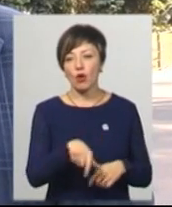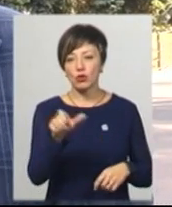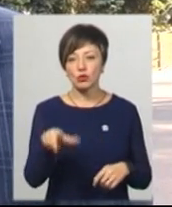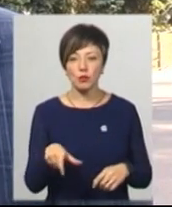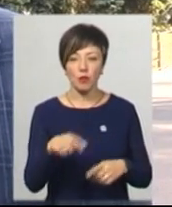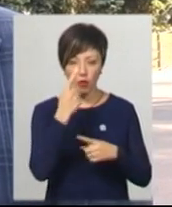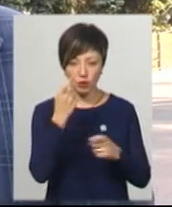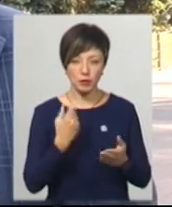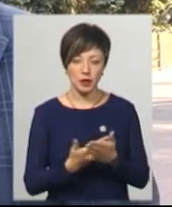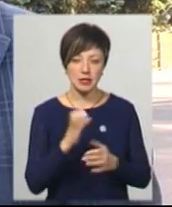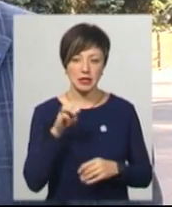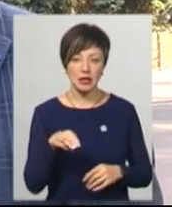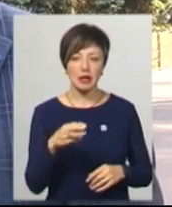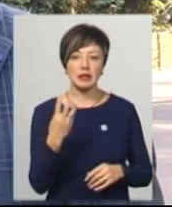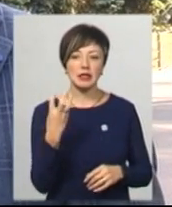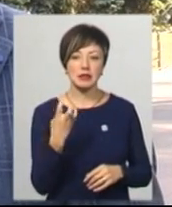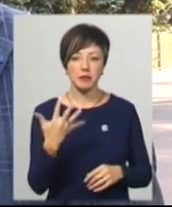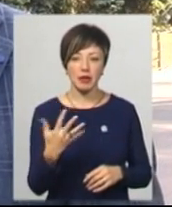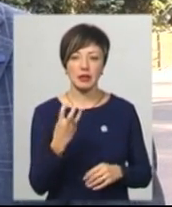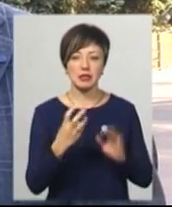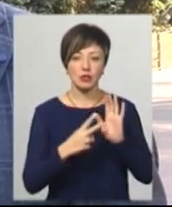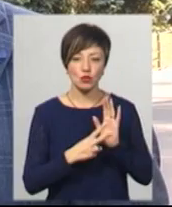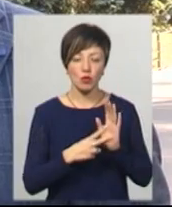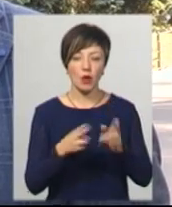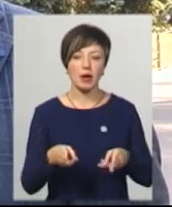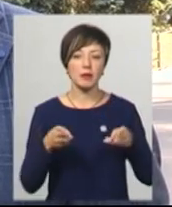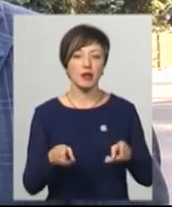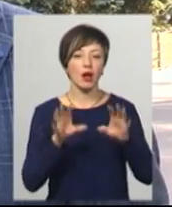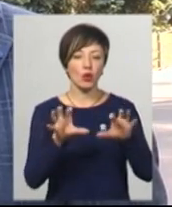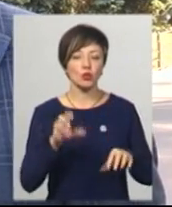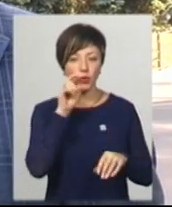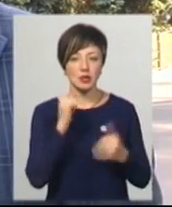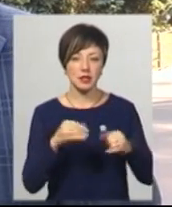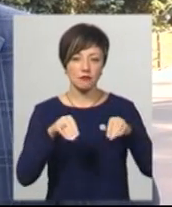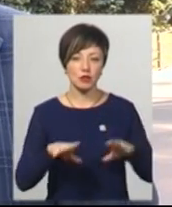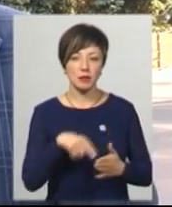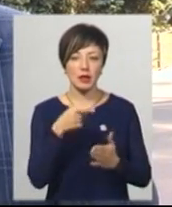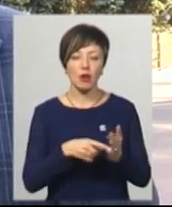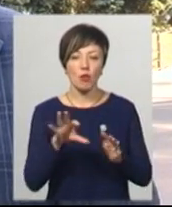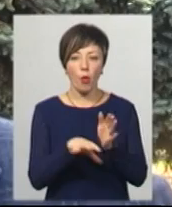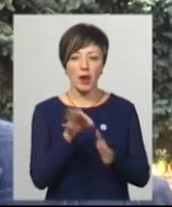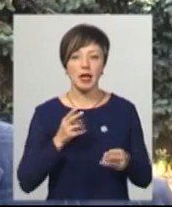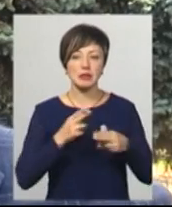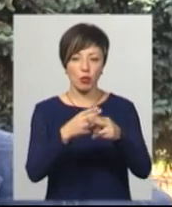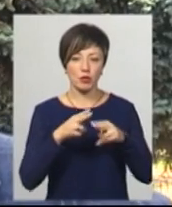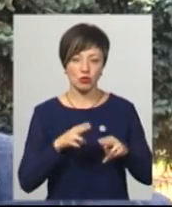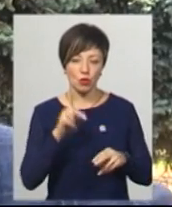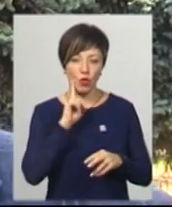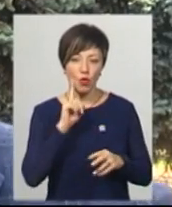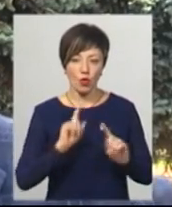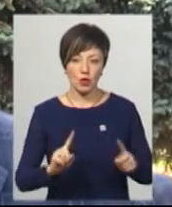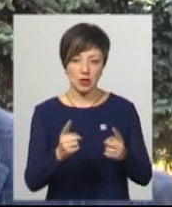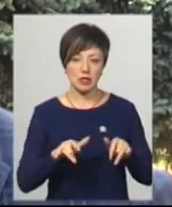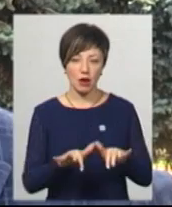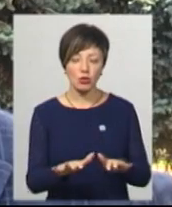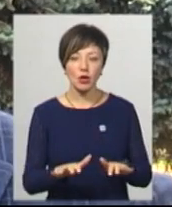підозру за статтями 305-307 КПК України. Зараз вирішується питання про обрання запобіжного захисту. У разі доведення їхньої вини